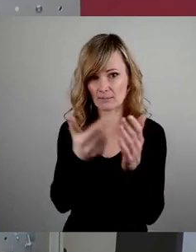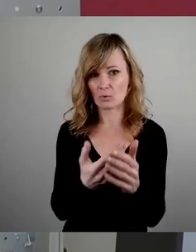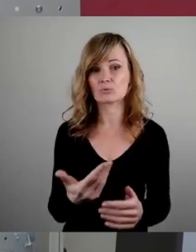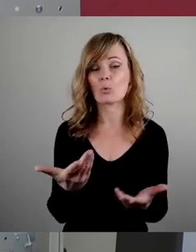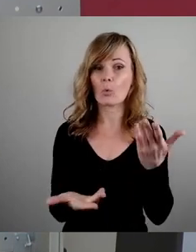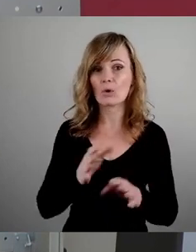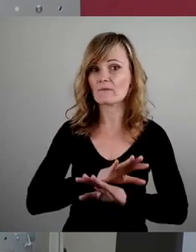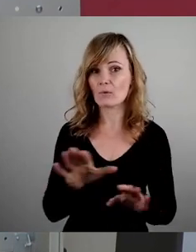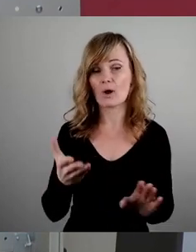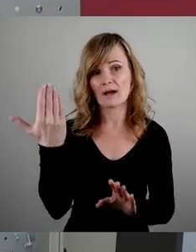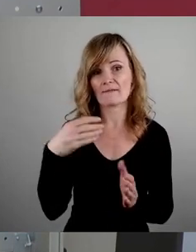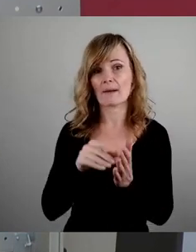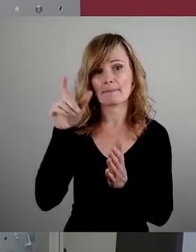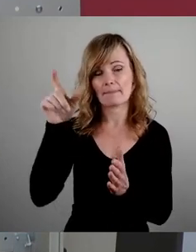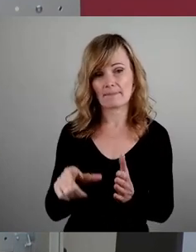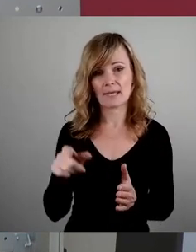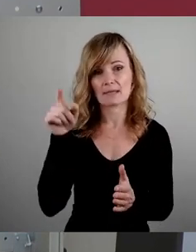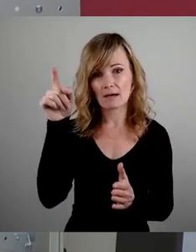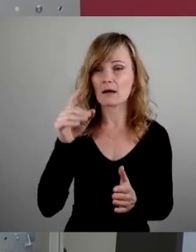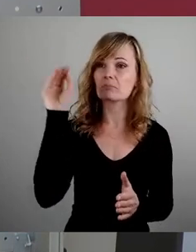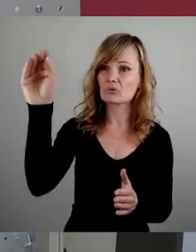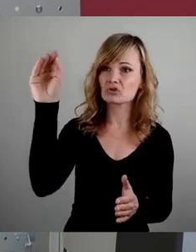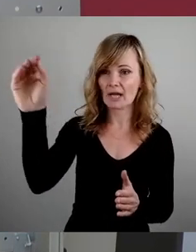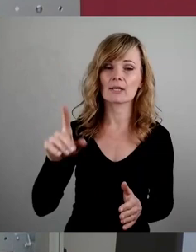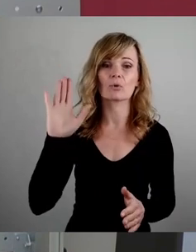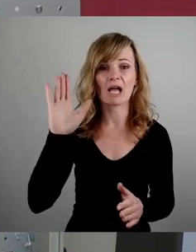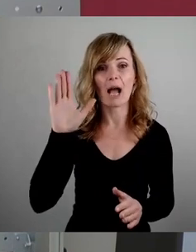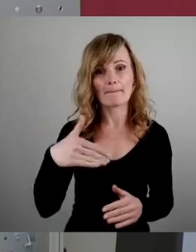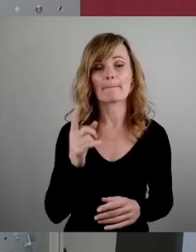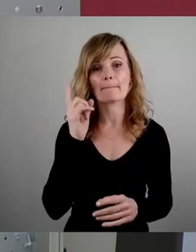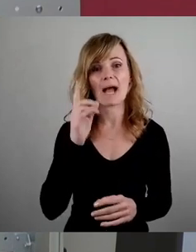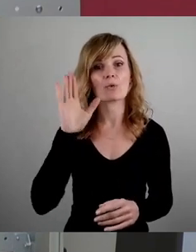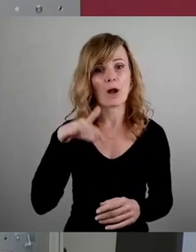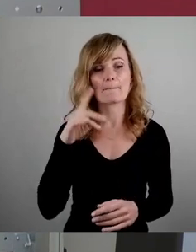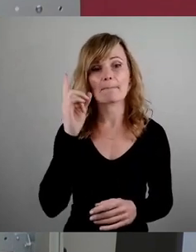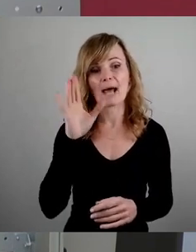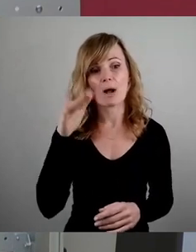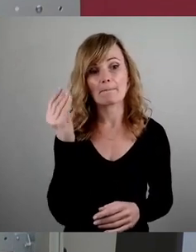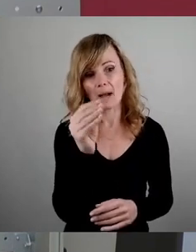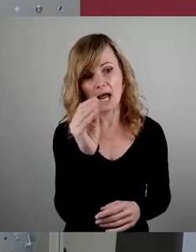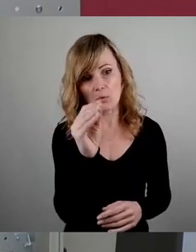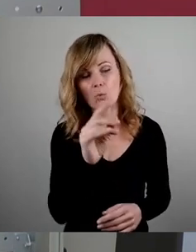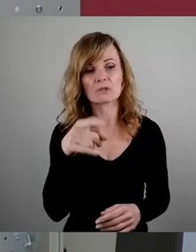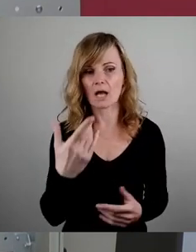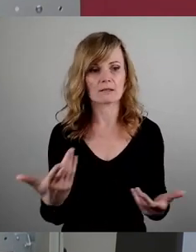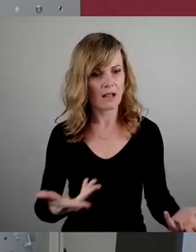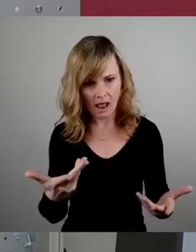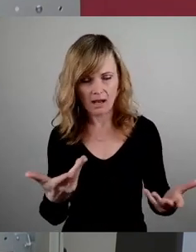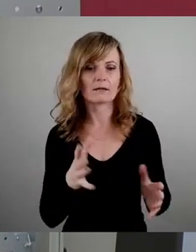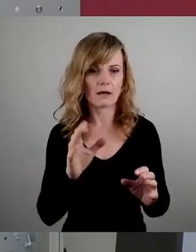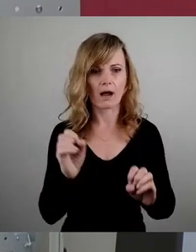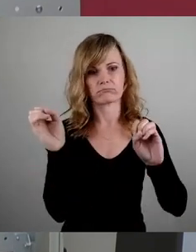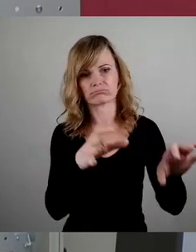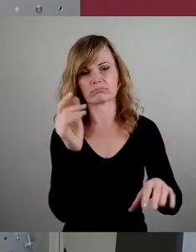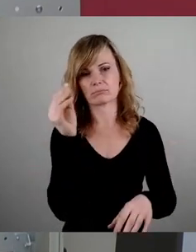und dann natürlich eine Abmahnung nach der nächsten erhalten und dann irgendwann auch ein Kündigungsgrund besteht. So rum sieht es nämlich aus. Die Frage, die sich hier jetzt